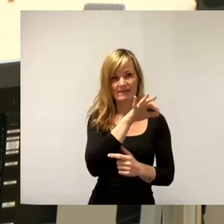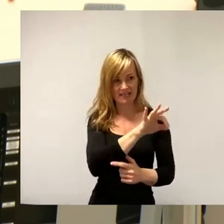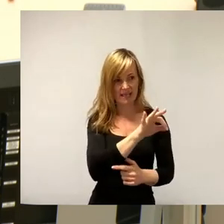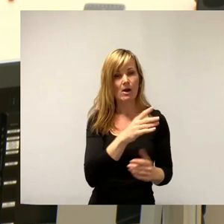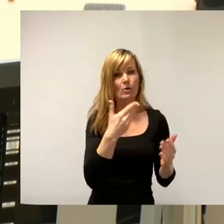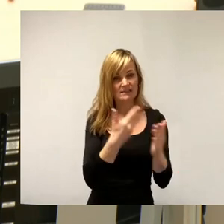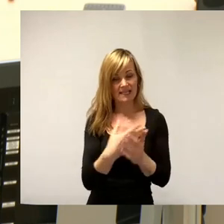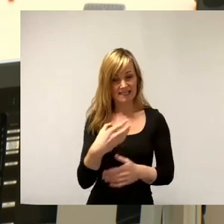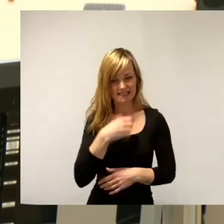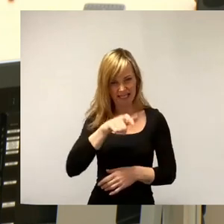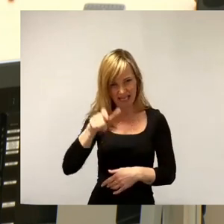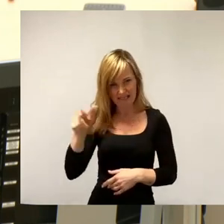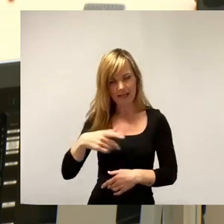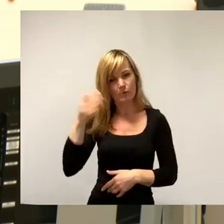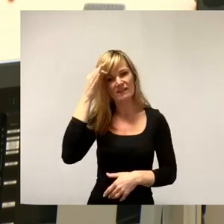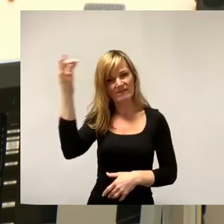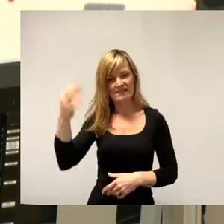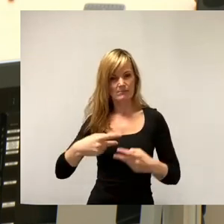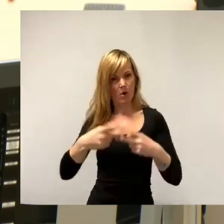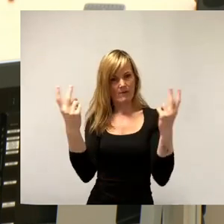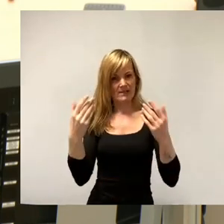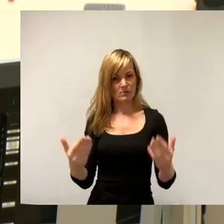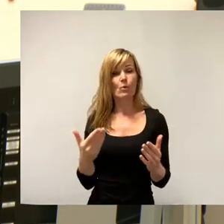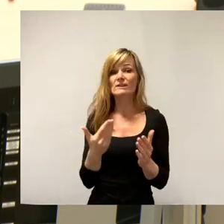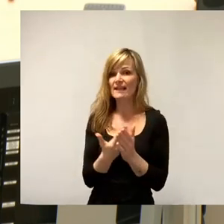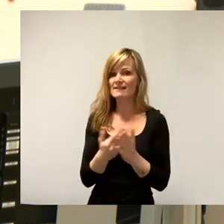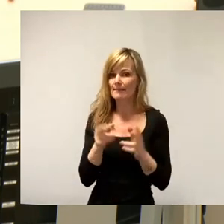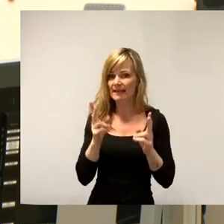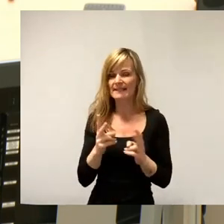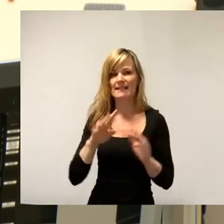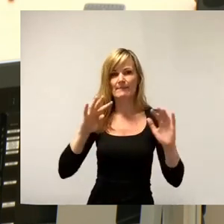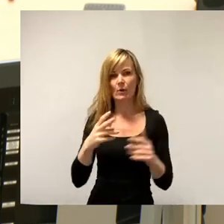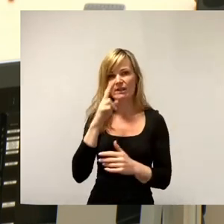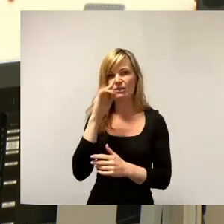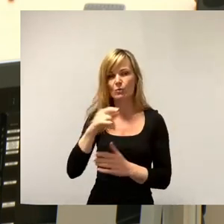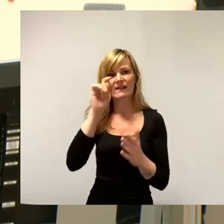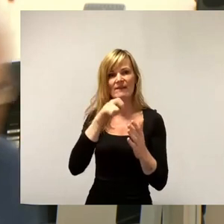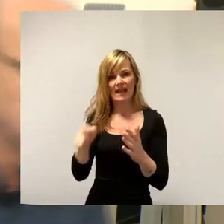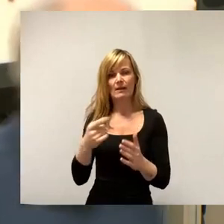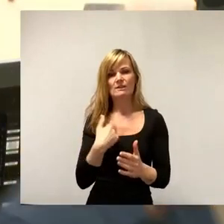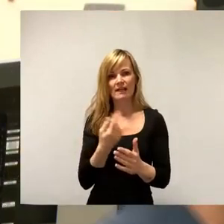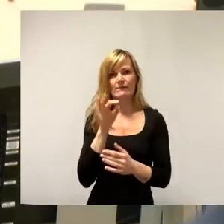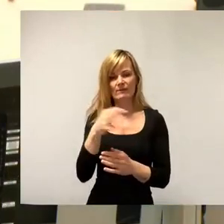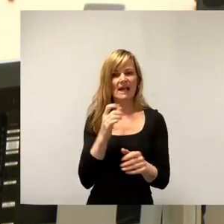Dresdnerinnen und Dresdner wissen und so deswegen müssen Sie auch richtig am 9. Juni wählen und dafür werden wir kämpfen. Danke.